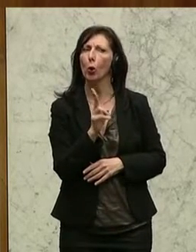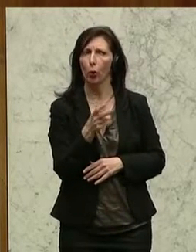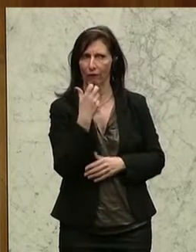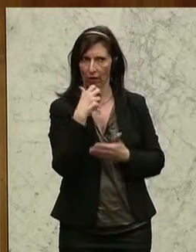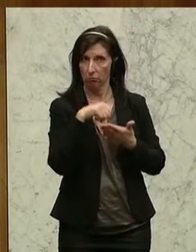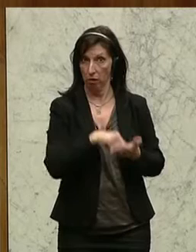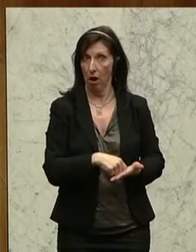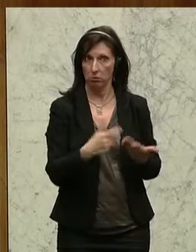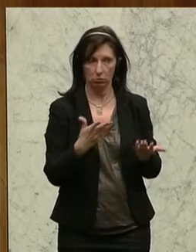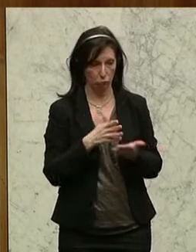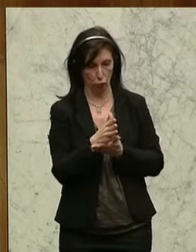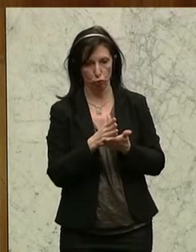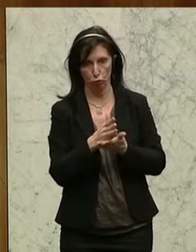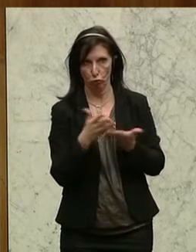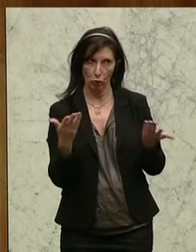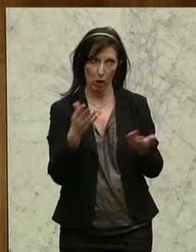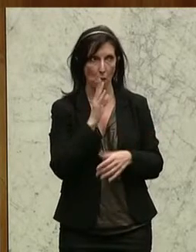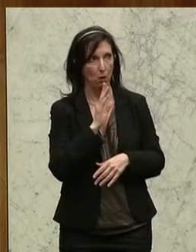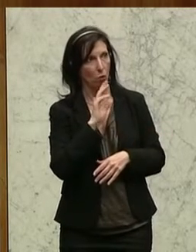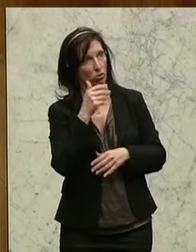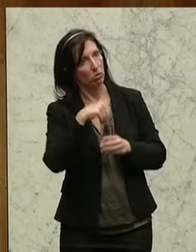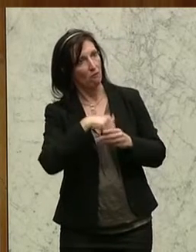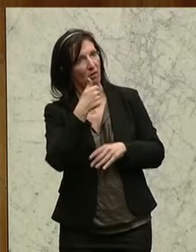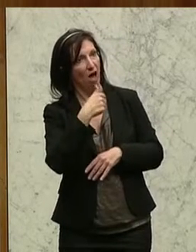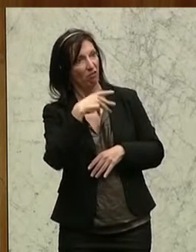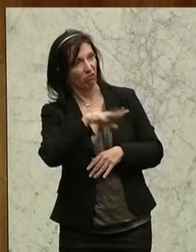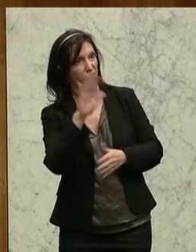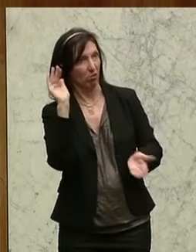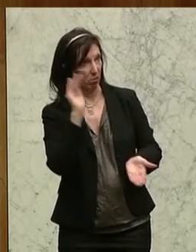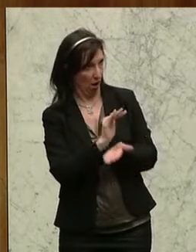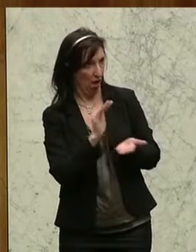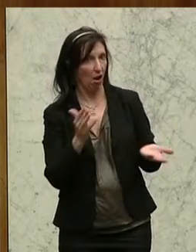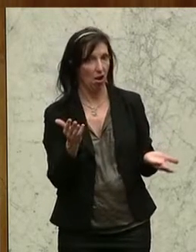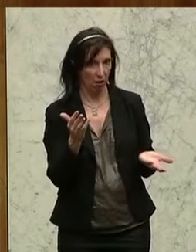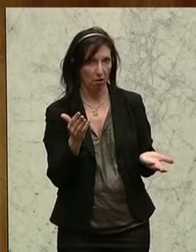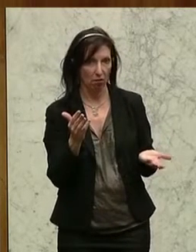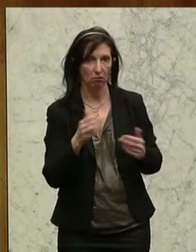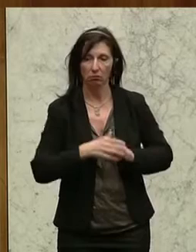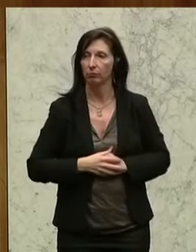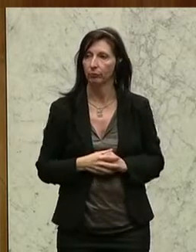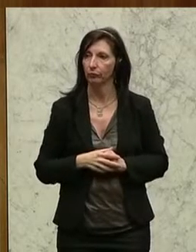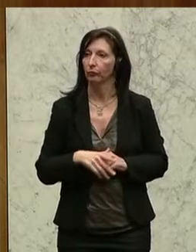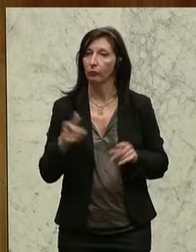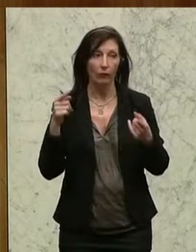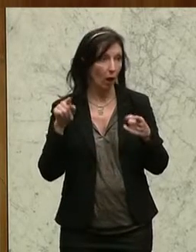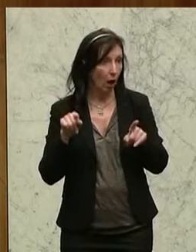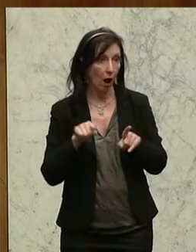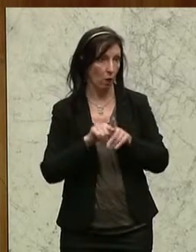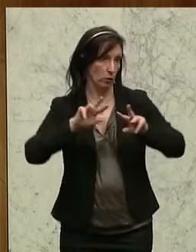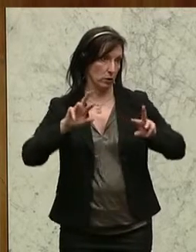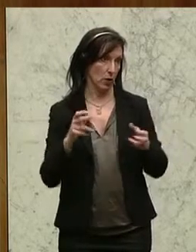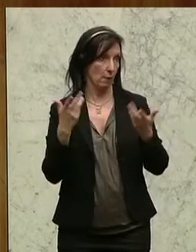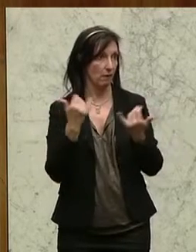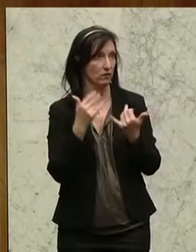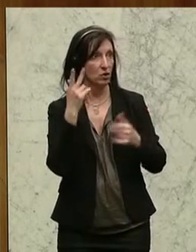will, was durchschnittlich ein Viertel der Pensionen als Einbusse rechnungsmäßig darlegen würde. Wir haben auch die Frage der